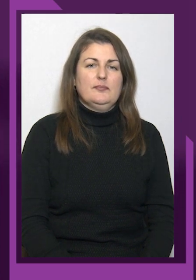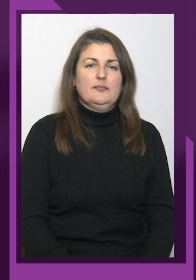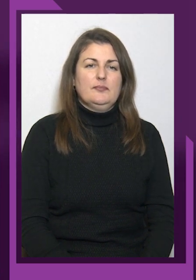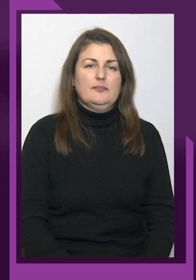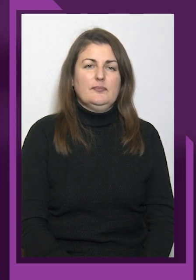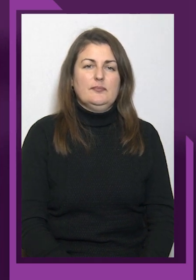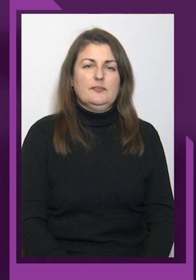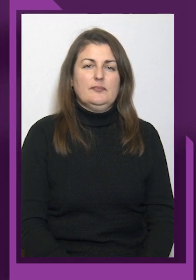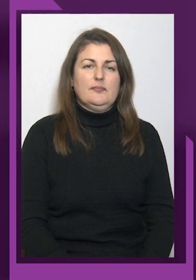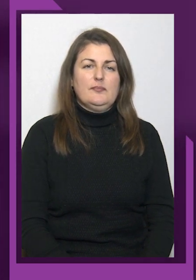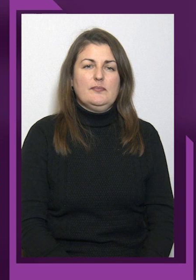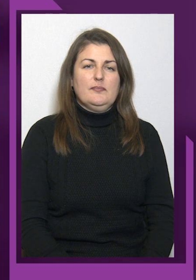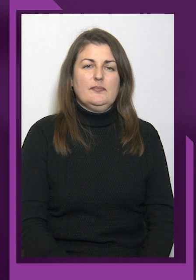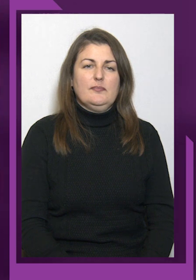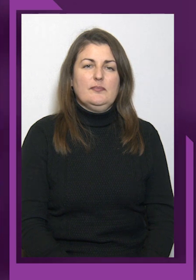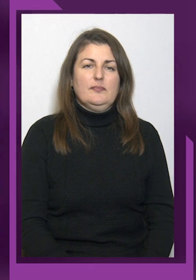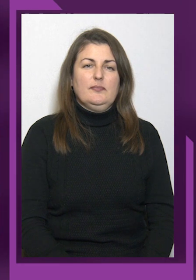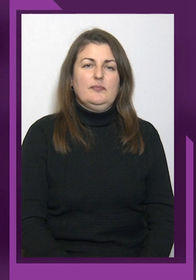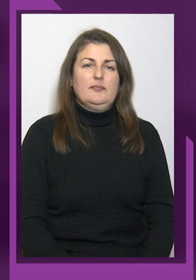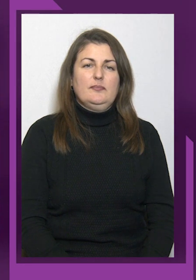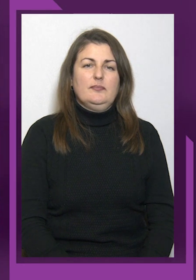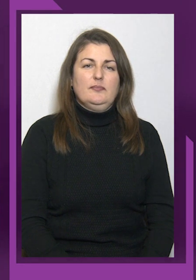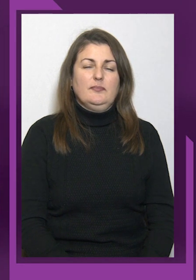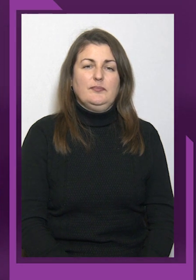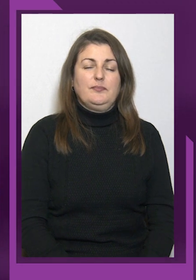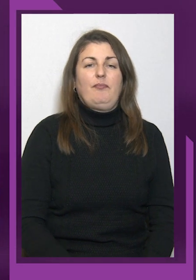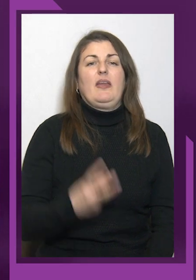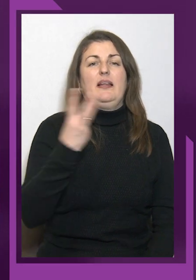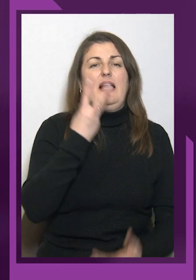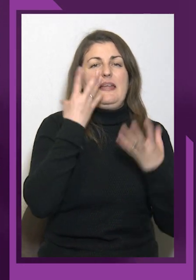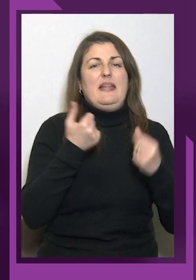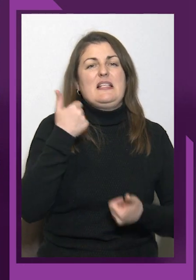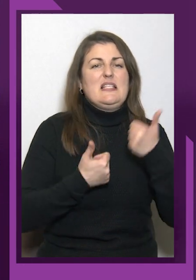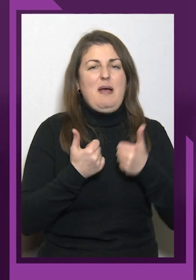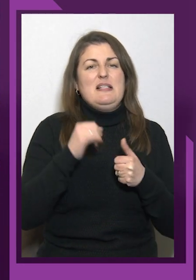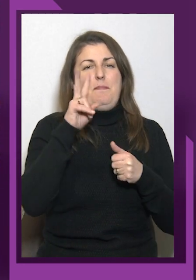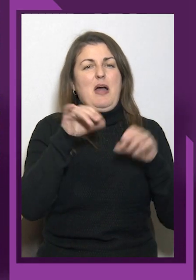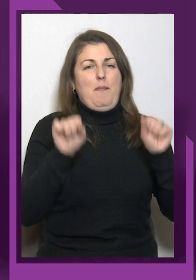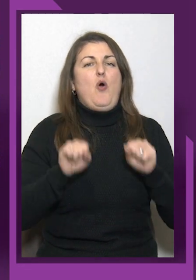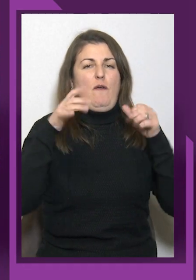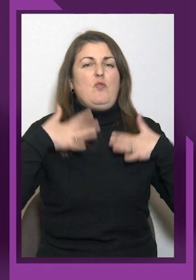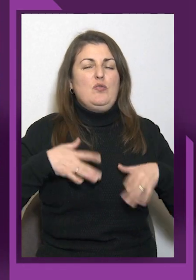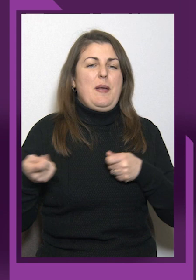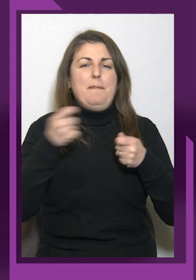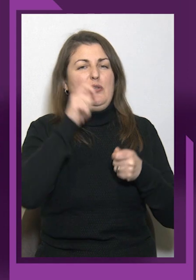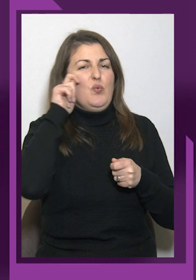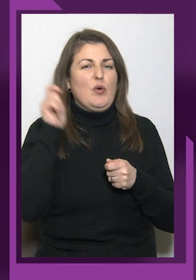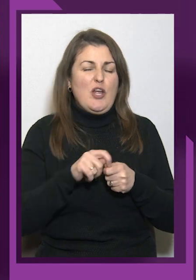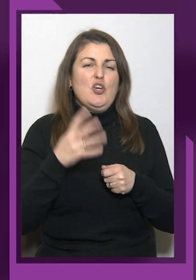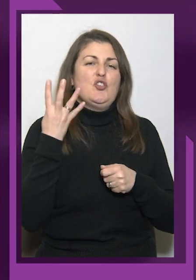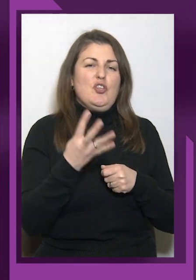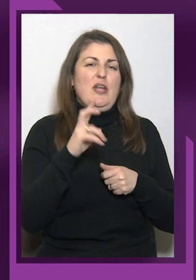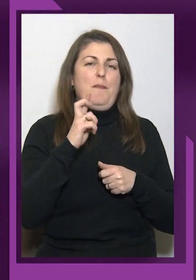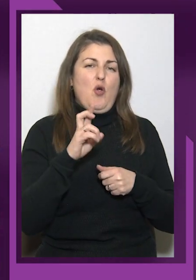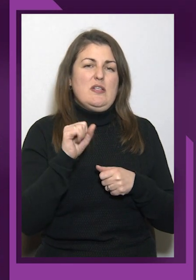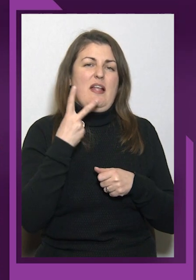Третій день змагань з парапауерліфтингу в Грузії приніс Україні чотири бронзові та дві золоті медалі. І все це на двох